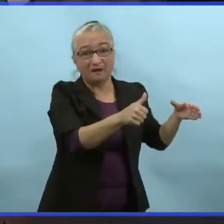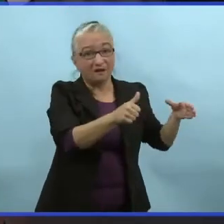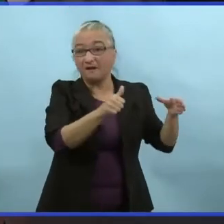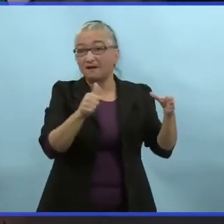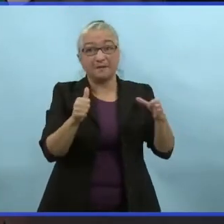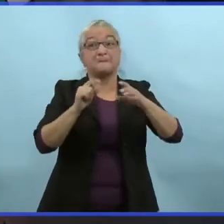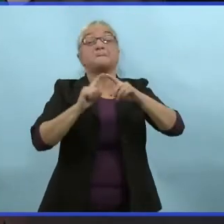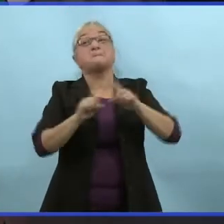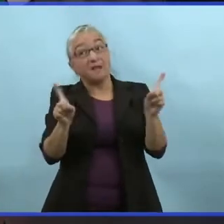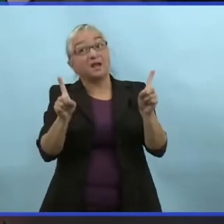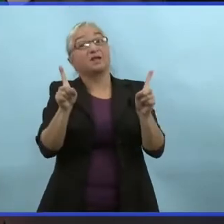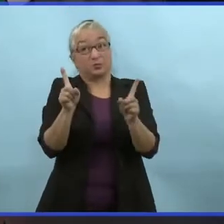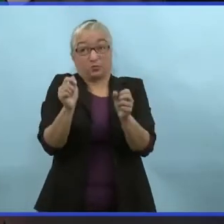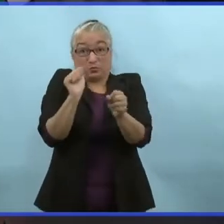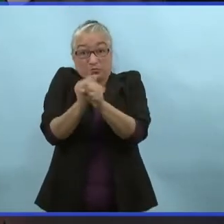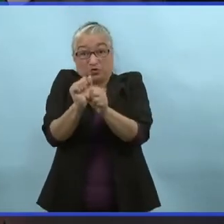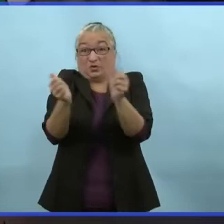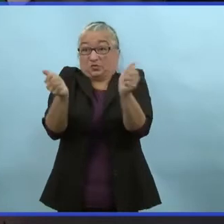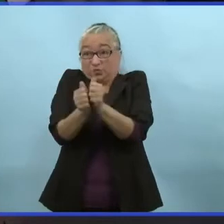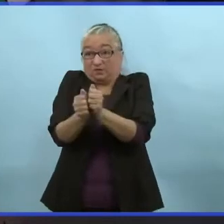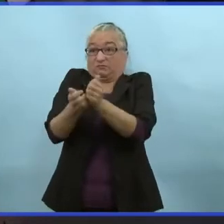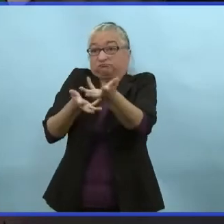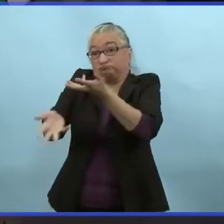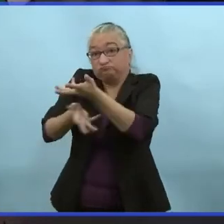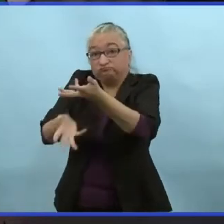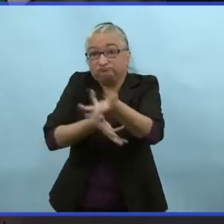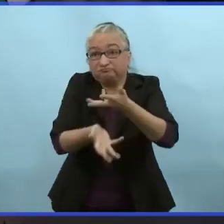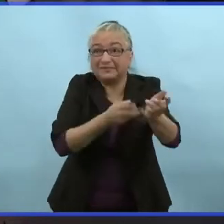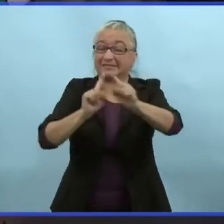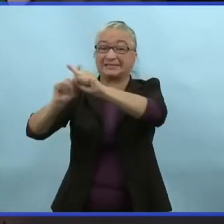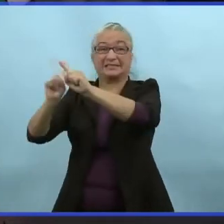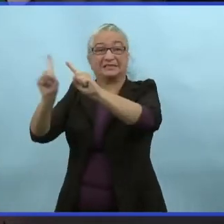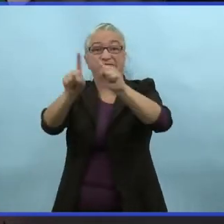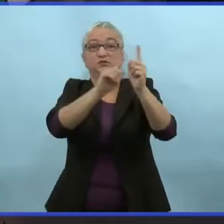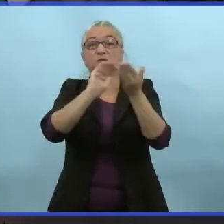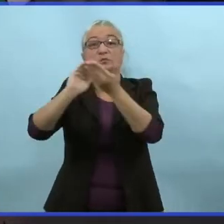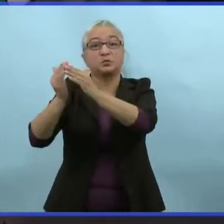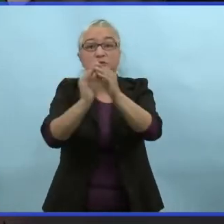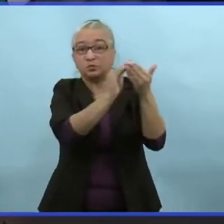partout, juste dans certaines communautés, et nous travaillons avec les communautés.